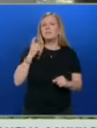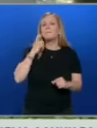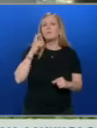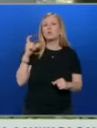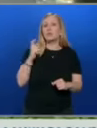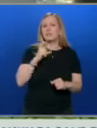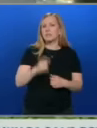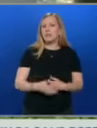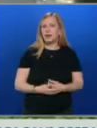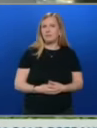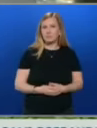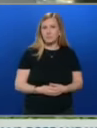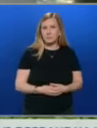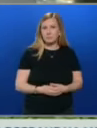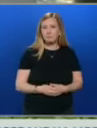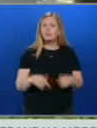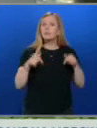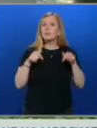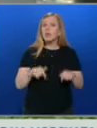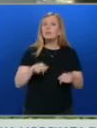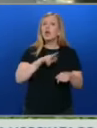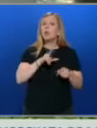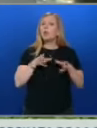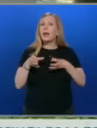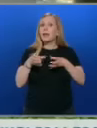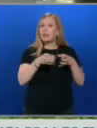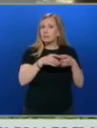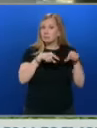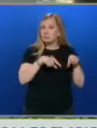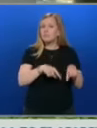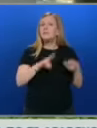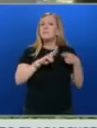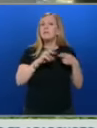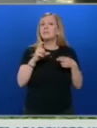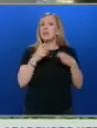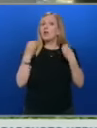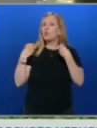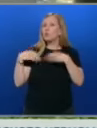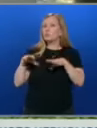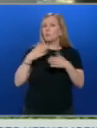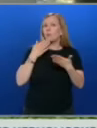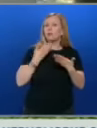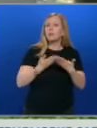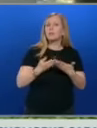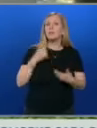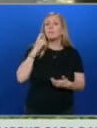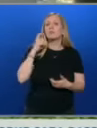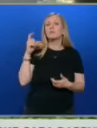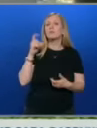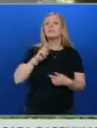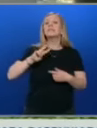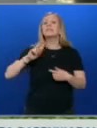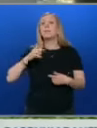предвърховния административен съд, а днес колегията на Висшия съдебен съвет освободи по предложение на Борислав Сарафов